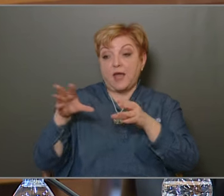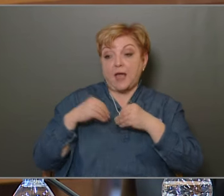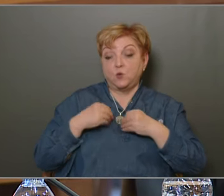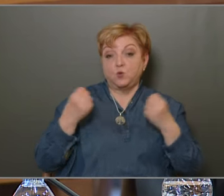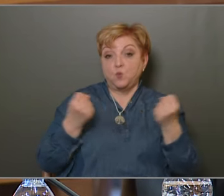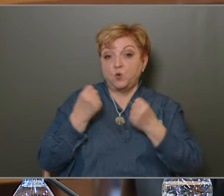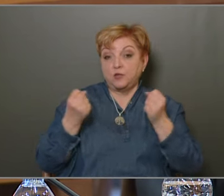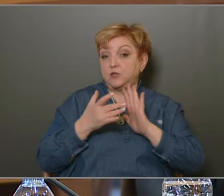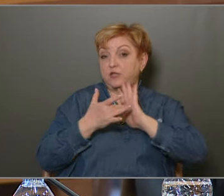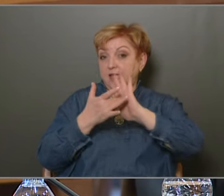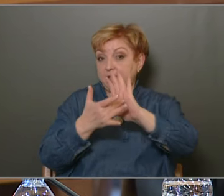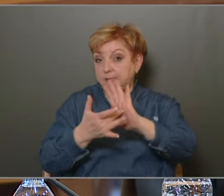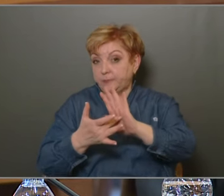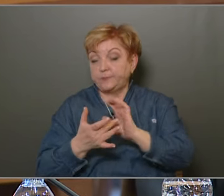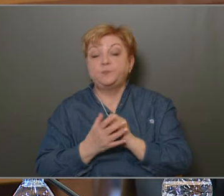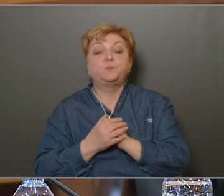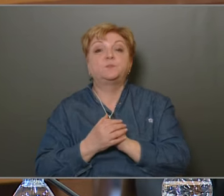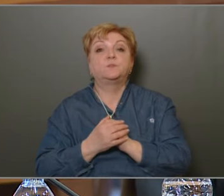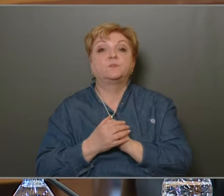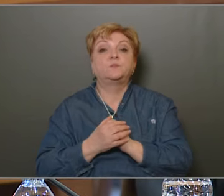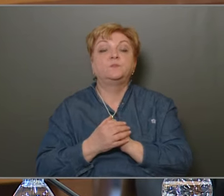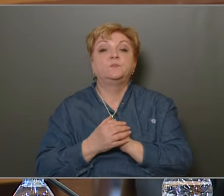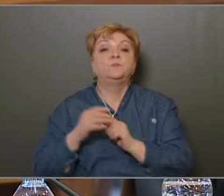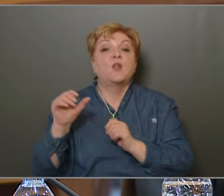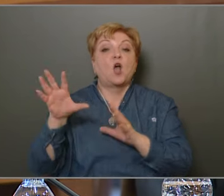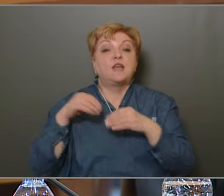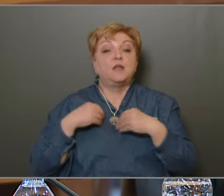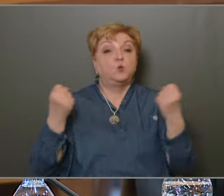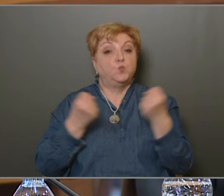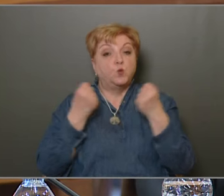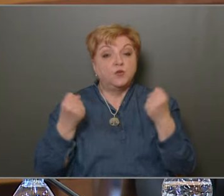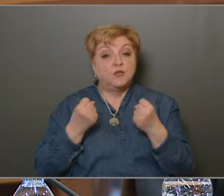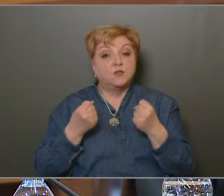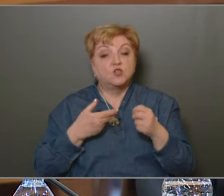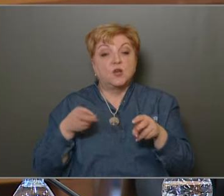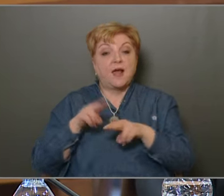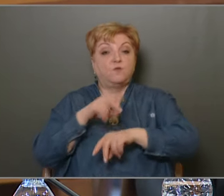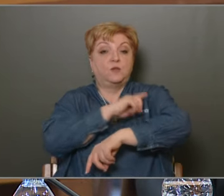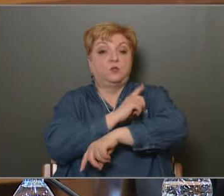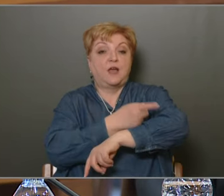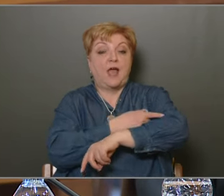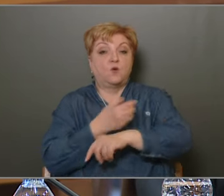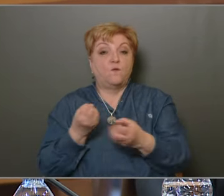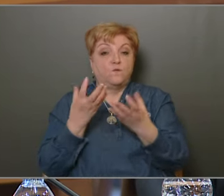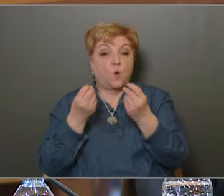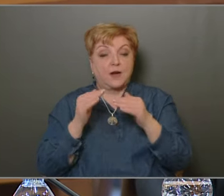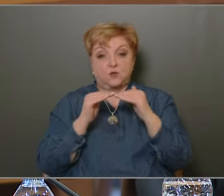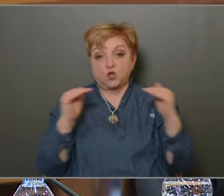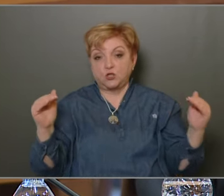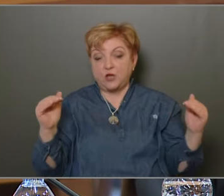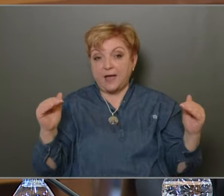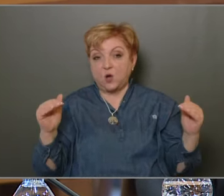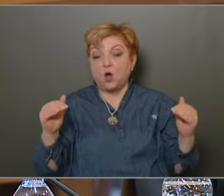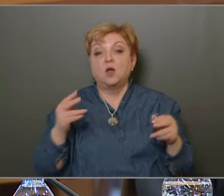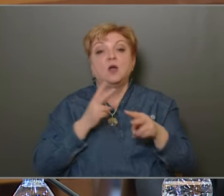együttműködését jelzi. Az együttműködés és a ráfordított erőforrások nagysága